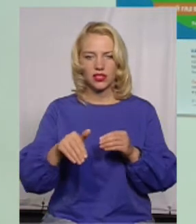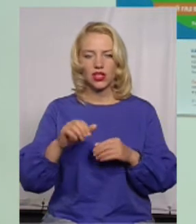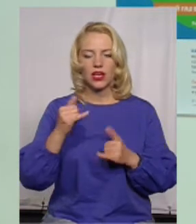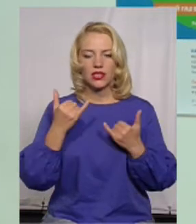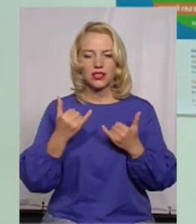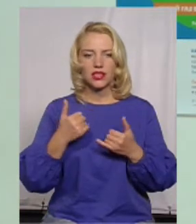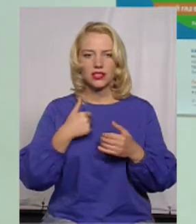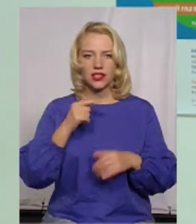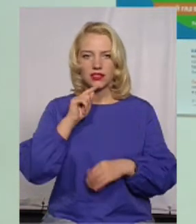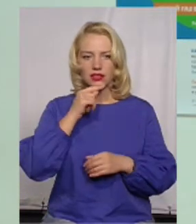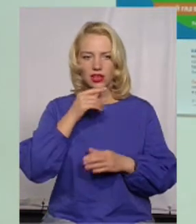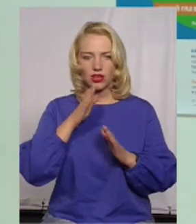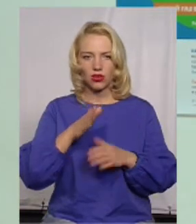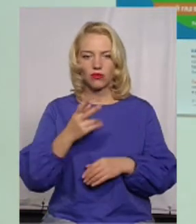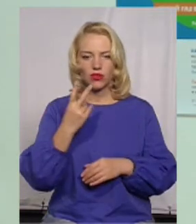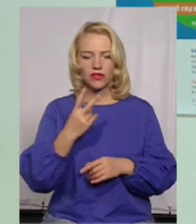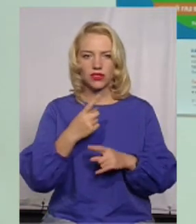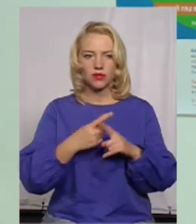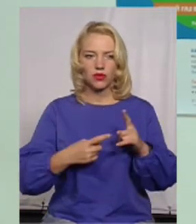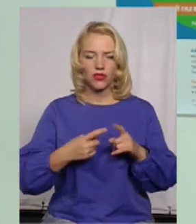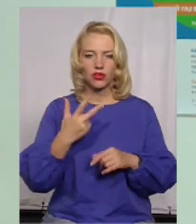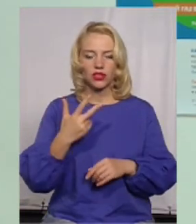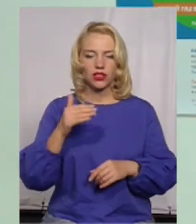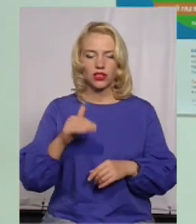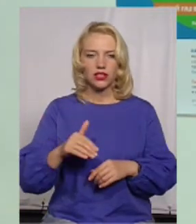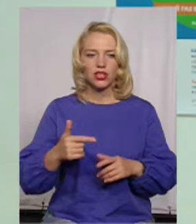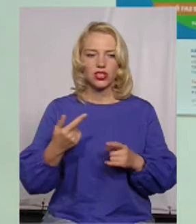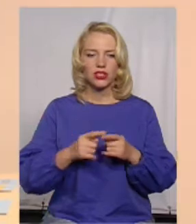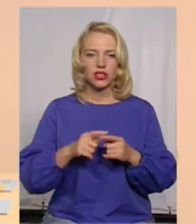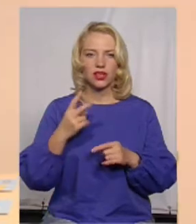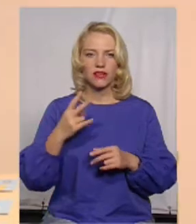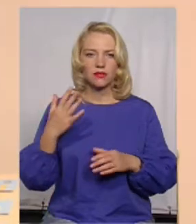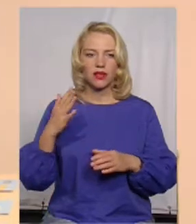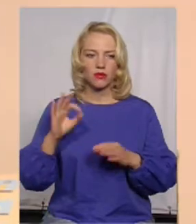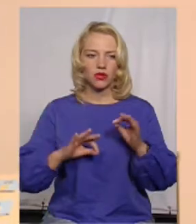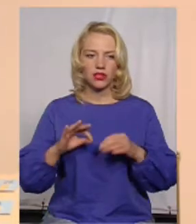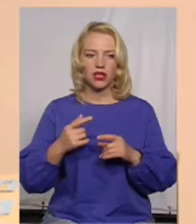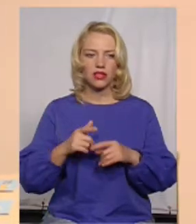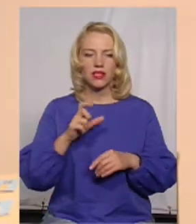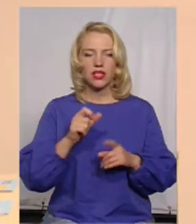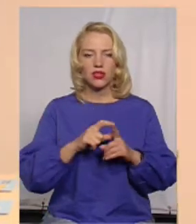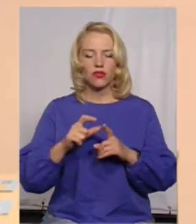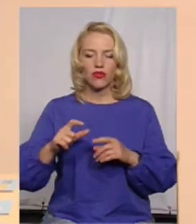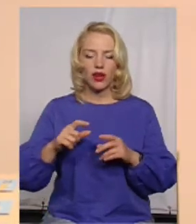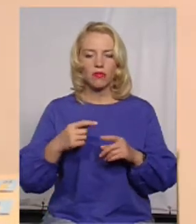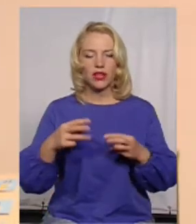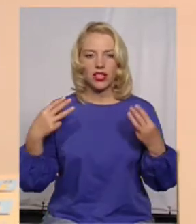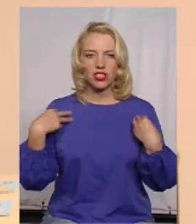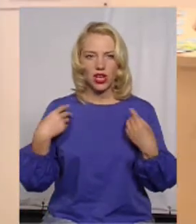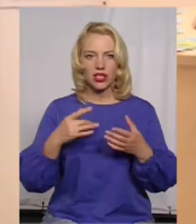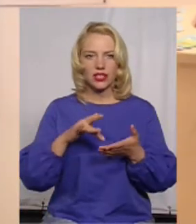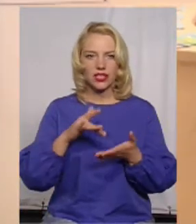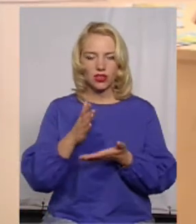Зараз я зекономлю 2,5-3 тисячі, це виходить 25%. За словами начальниці центру обслуговування клієнтів